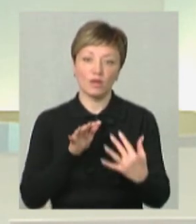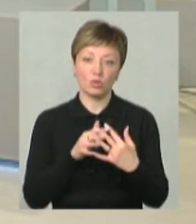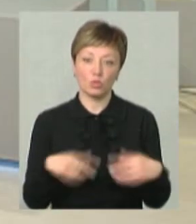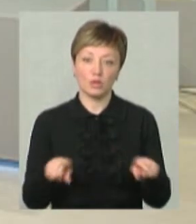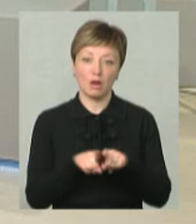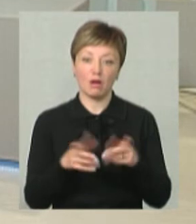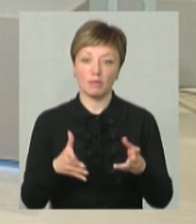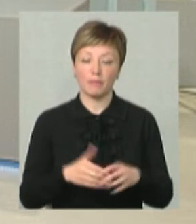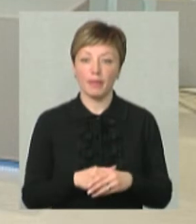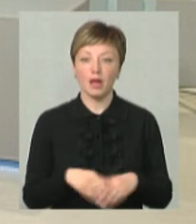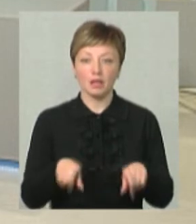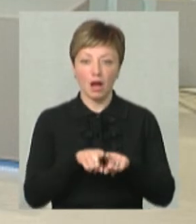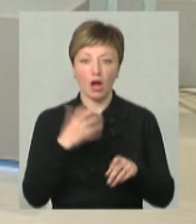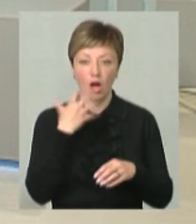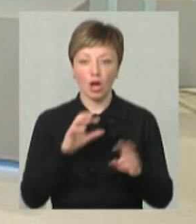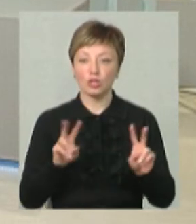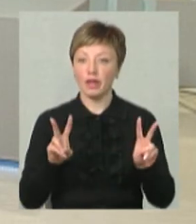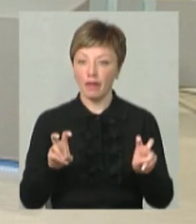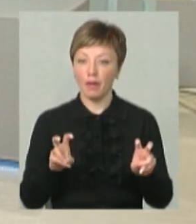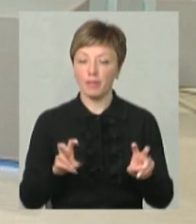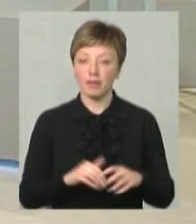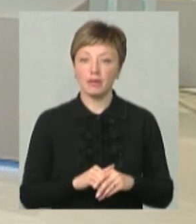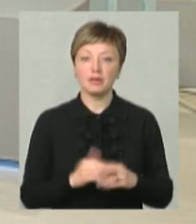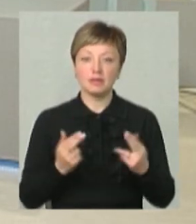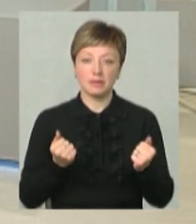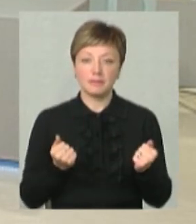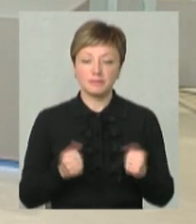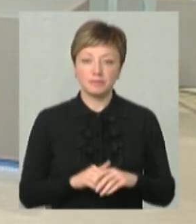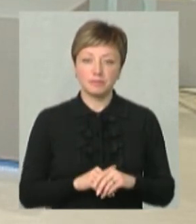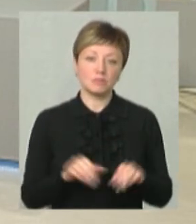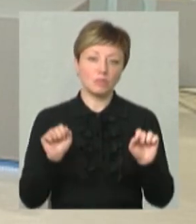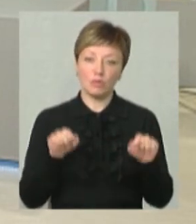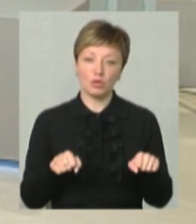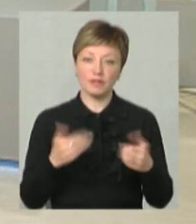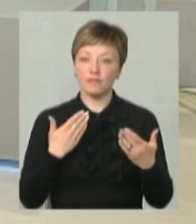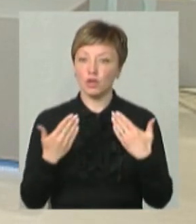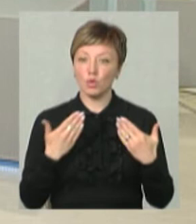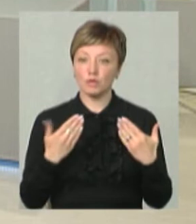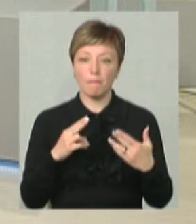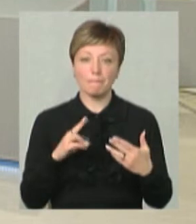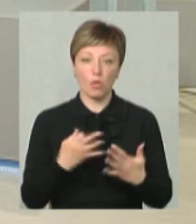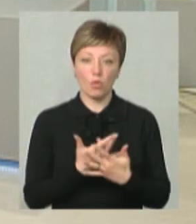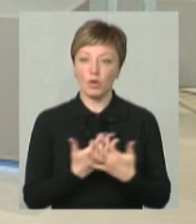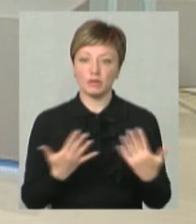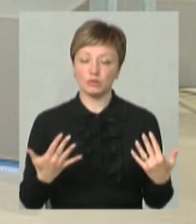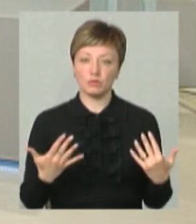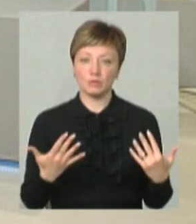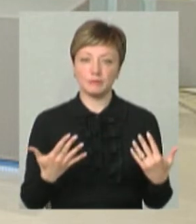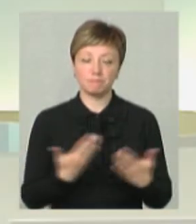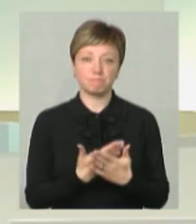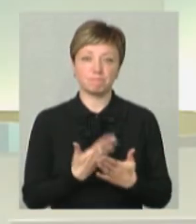Це така гаряча тема? Так. Ну, можна до цього відноситися по-різному. Є,